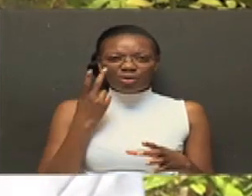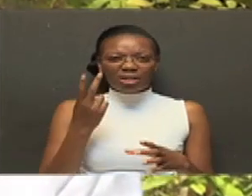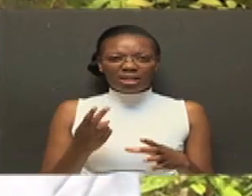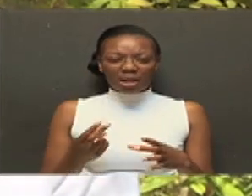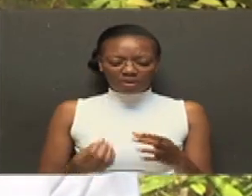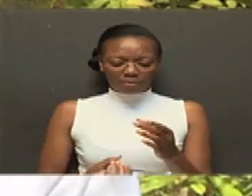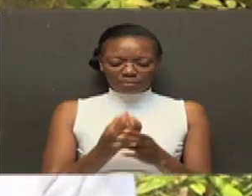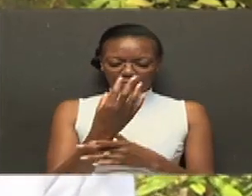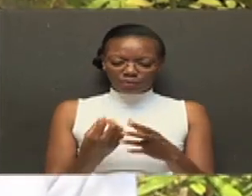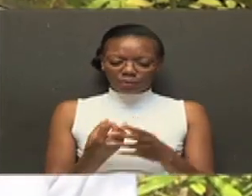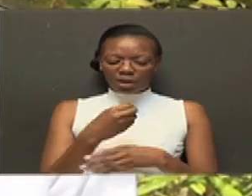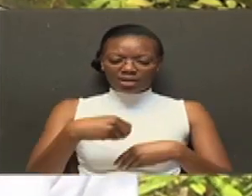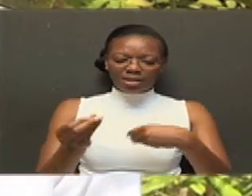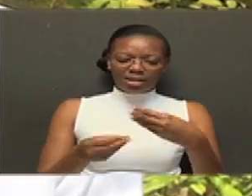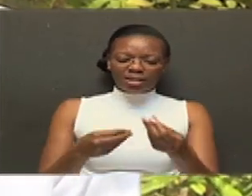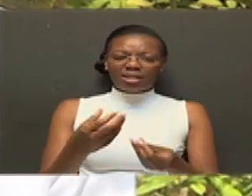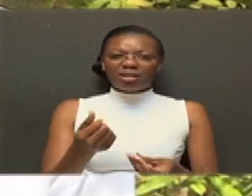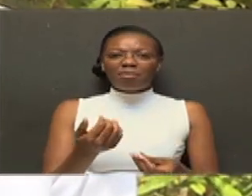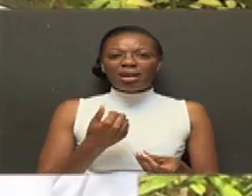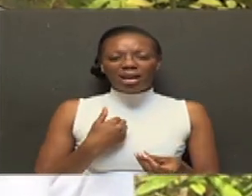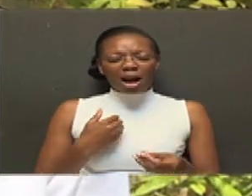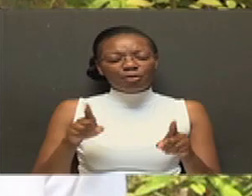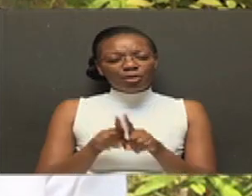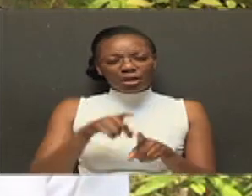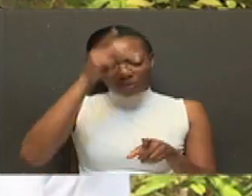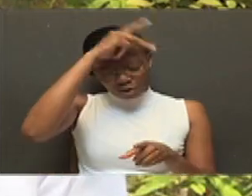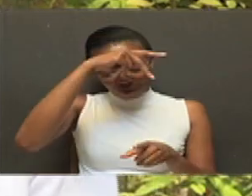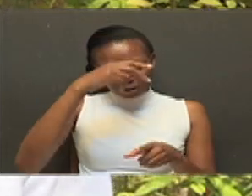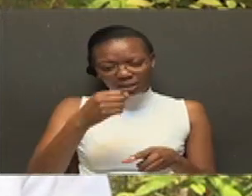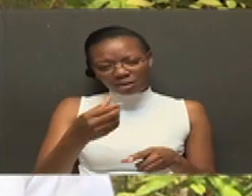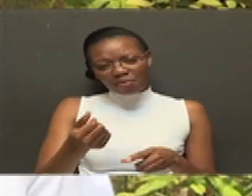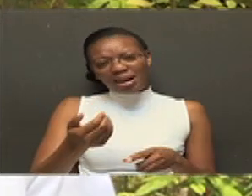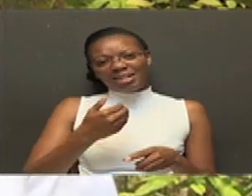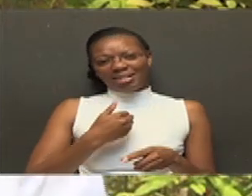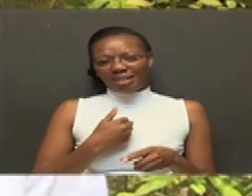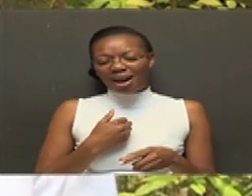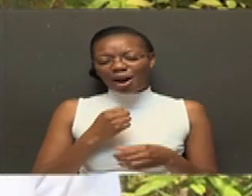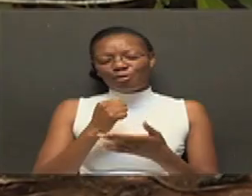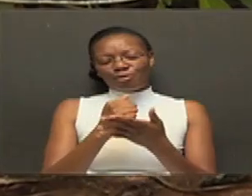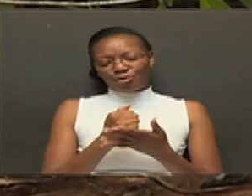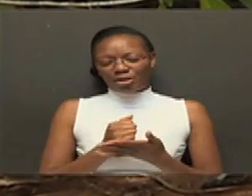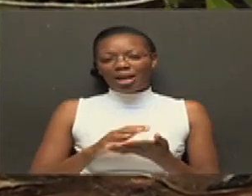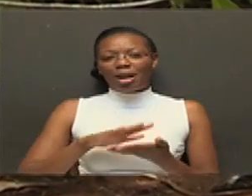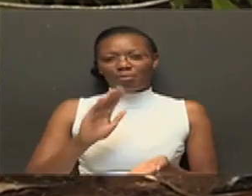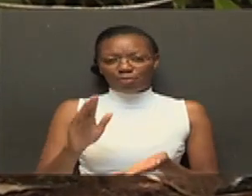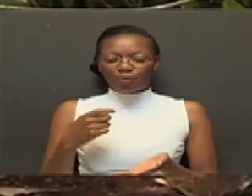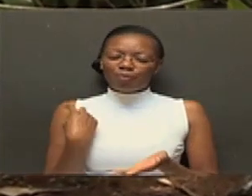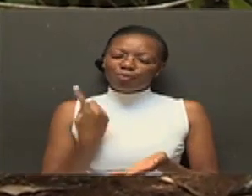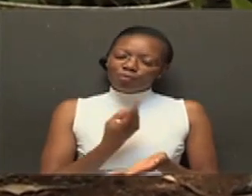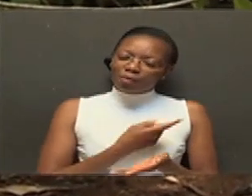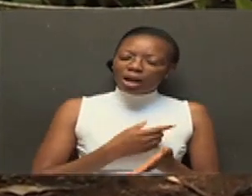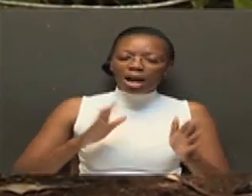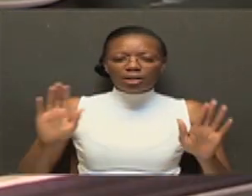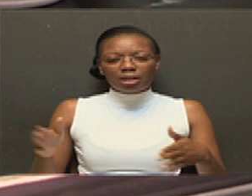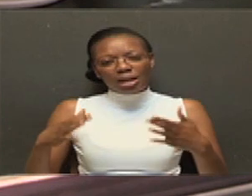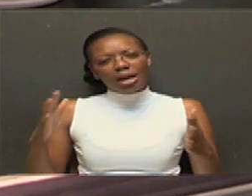unafurahia. Pia hapa university tumeweza kuwa na IGU. Tunahigiza pesa kidogo, haba itasaidia utafiti saidi. Tunaloombwa